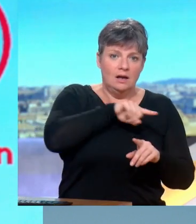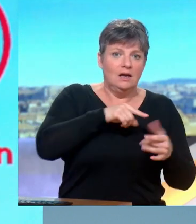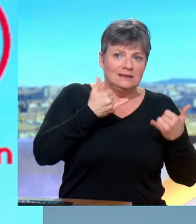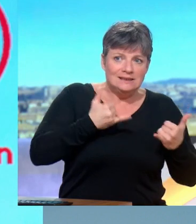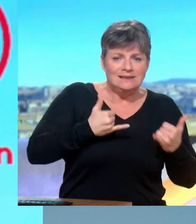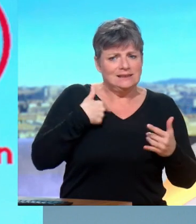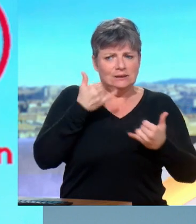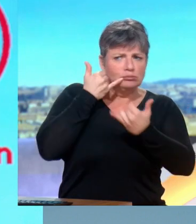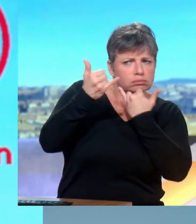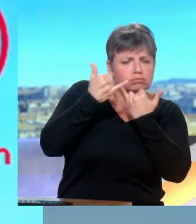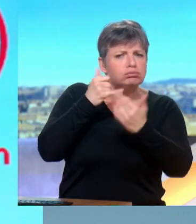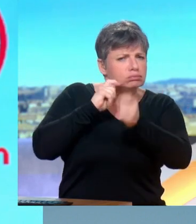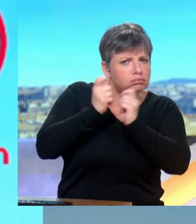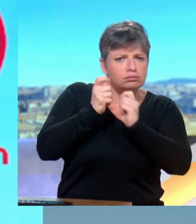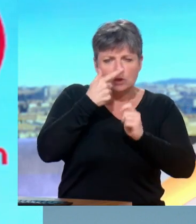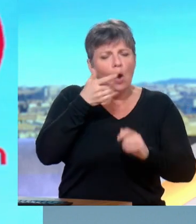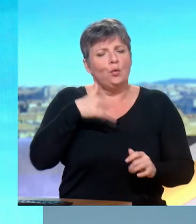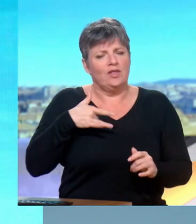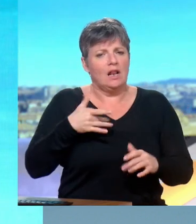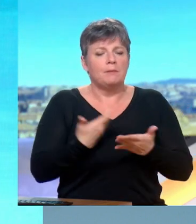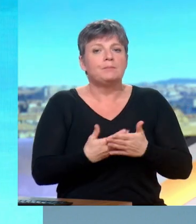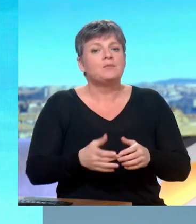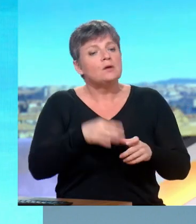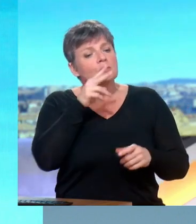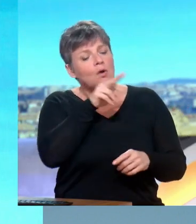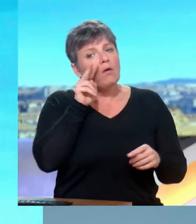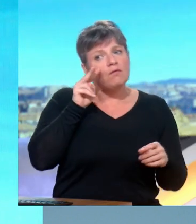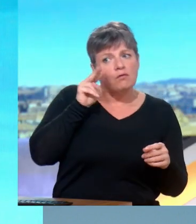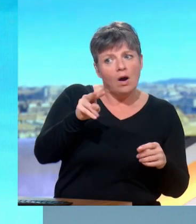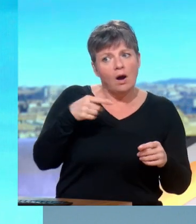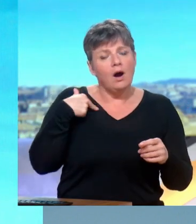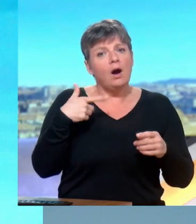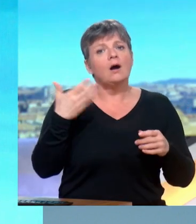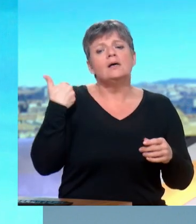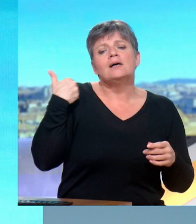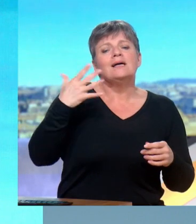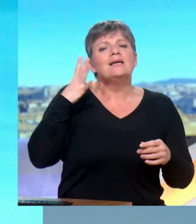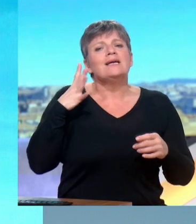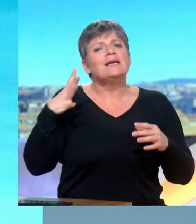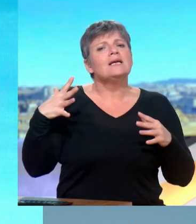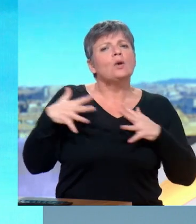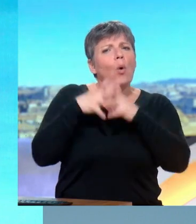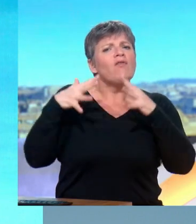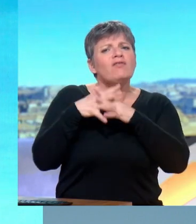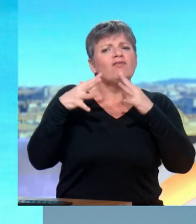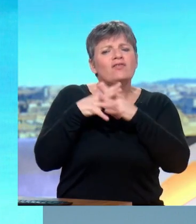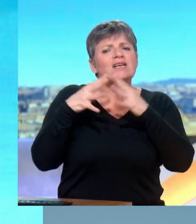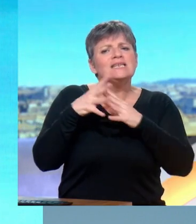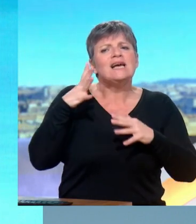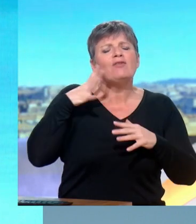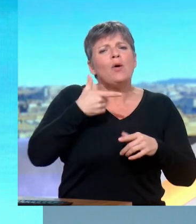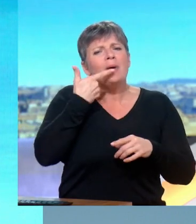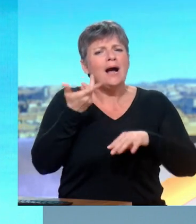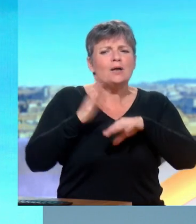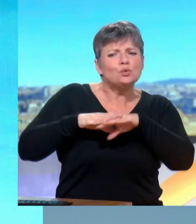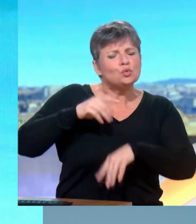téléphone et il s'active beaucoup. Vous voyez les choses, Bernard Guetta, vous voyez qu'un autre conflit dont on parlait quotidiennement est totalement passé au second plan. Je parle